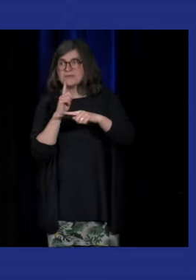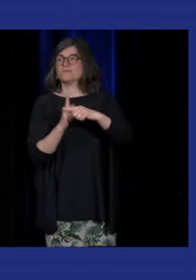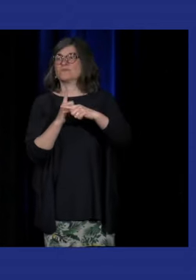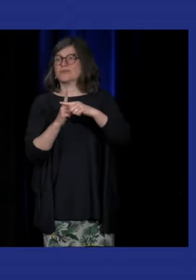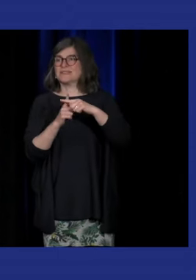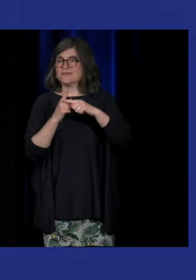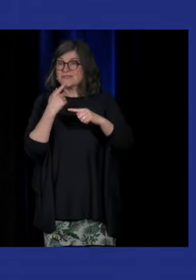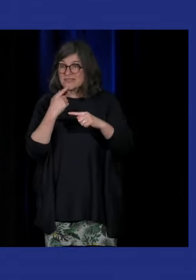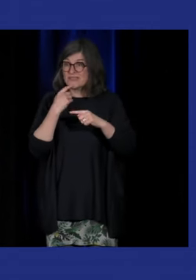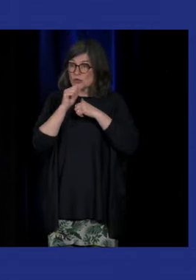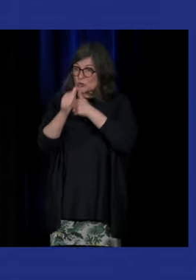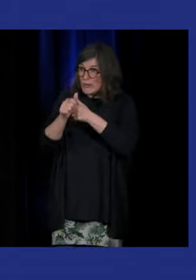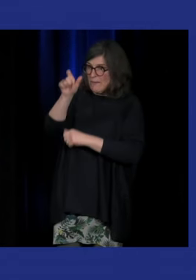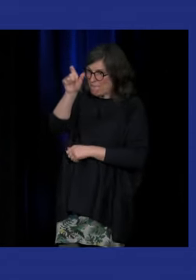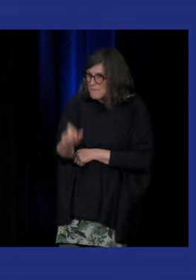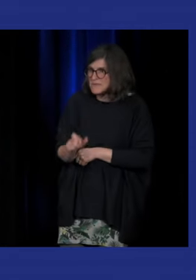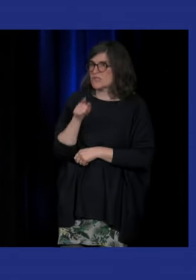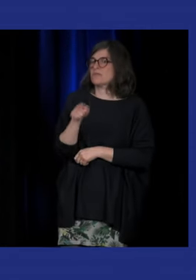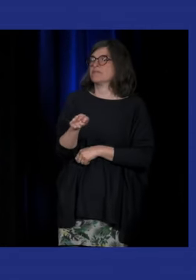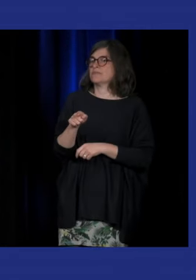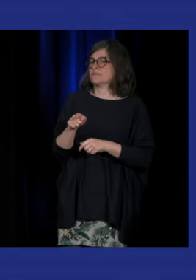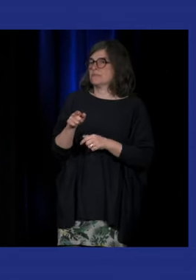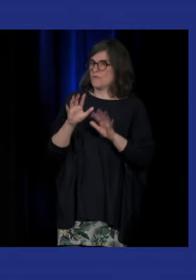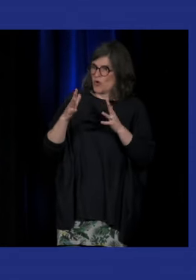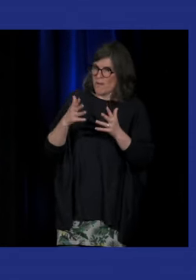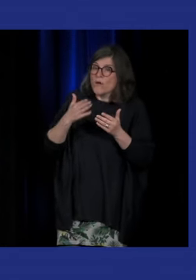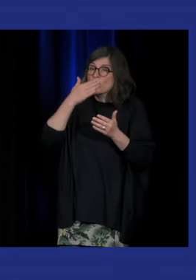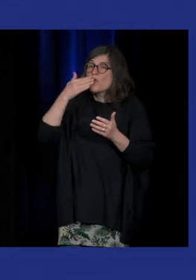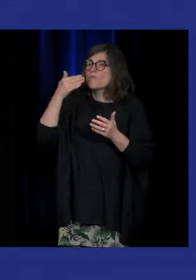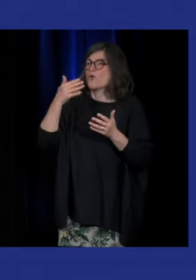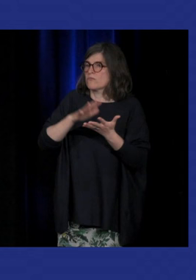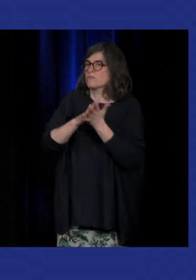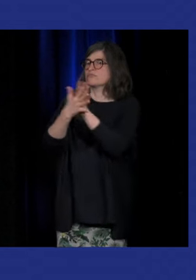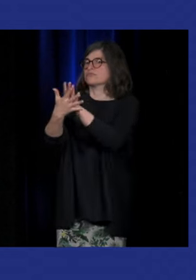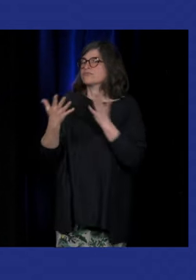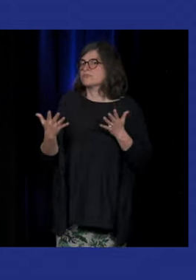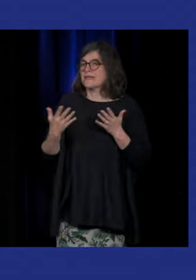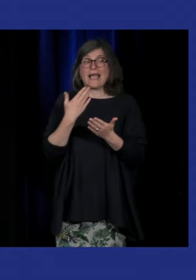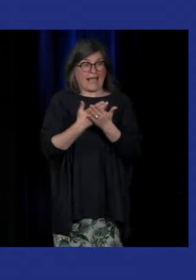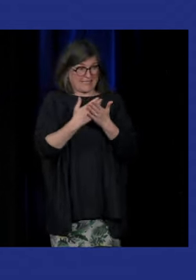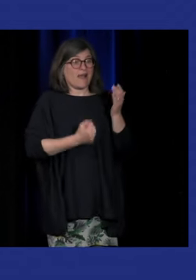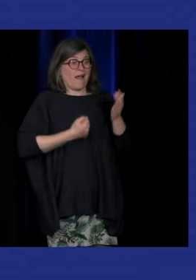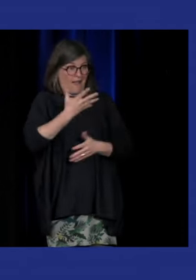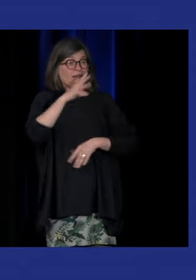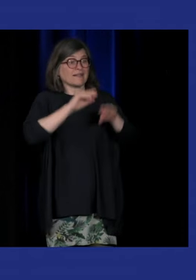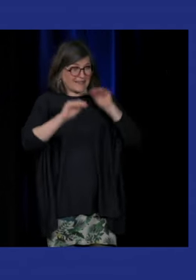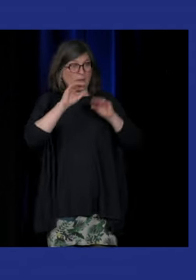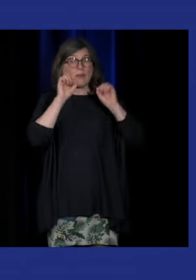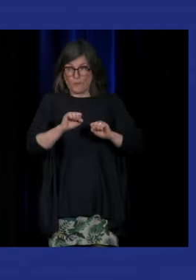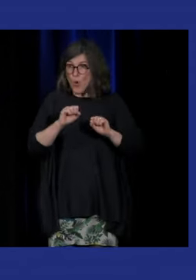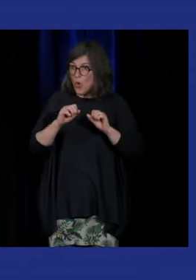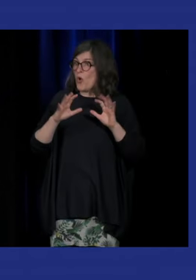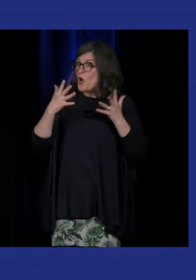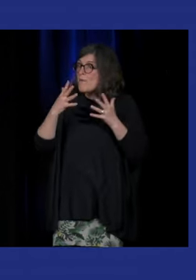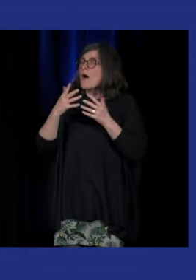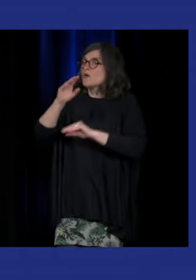'individu donc je pense que la question de soins de l'arthérapie ça peut faire partie aussi de cette même réflexion quel type de